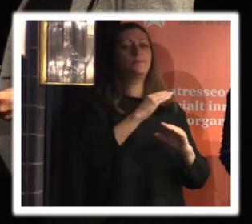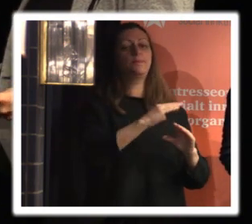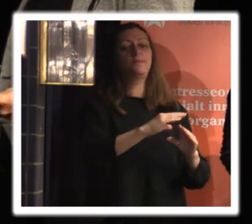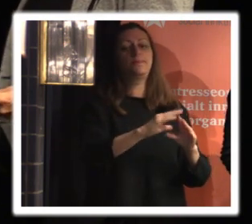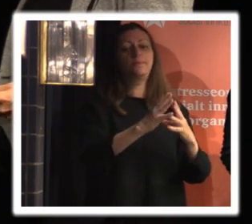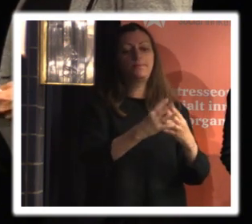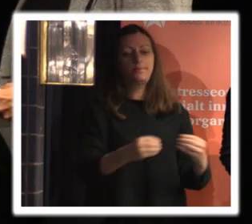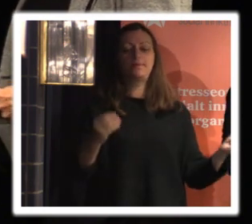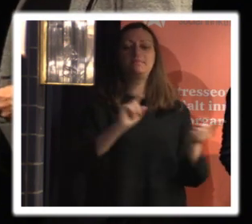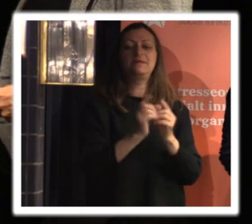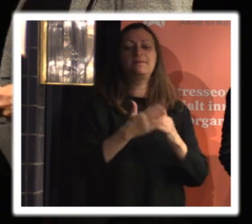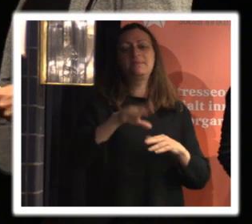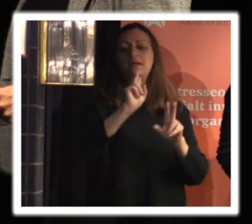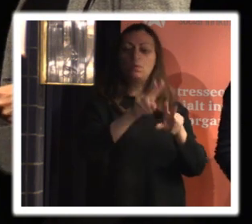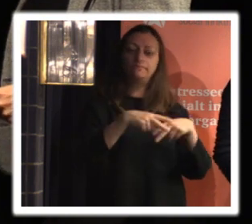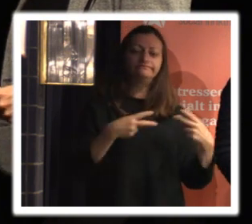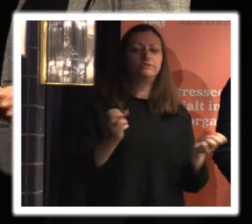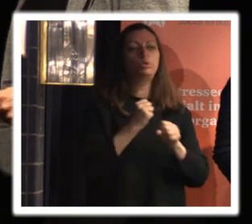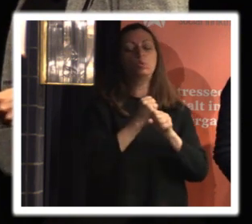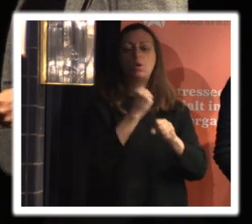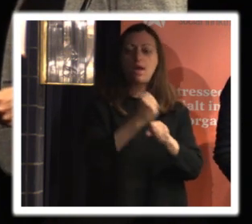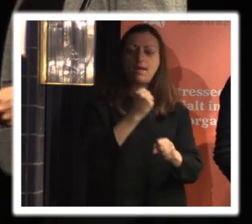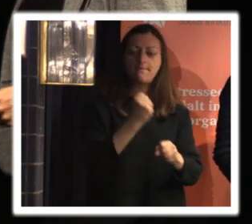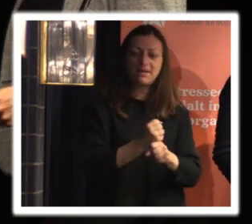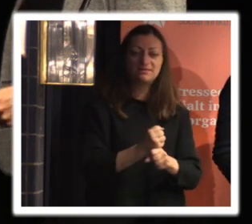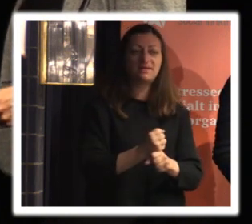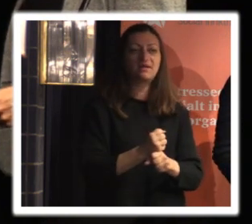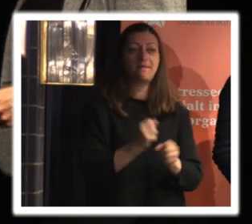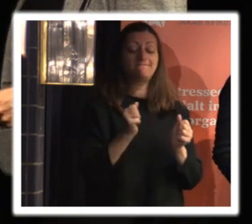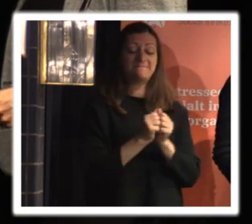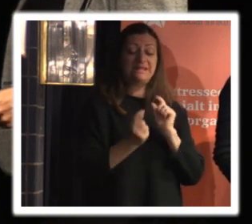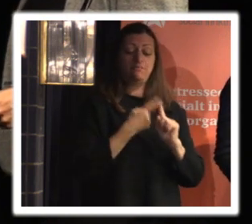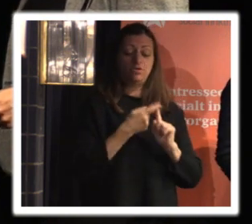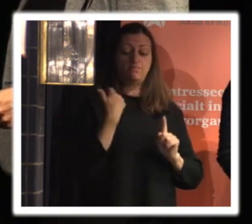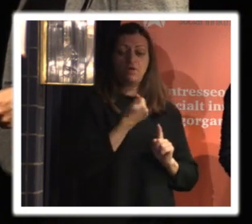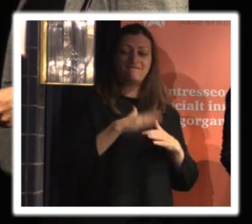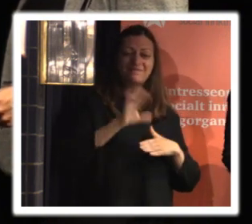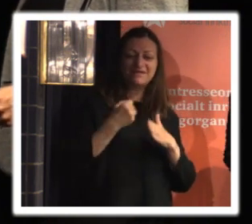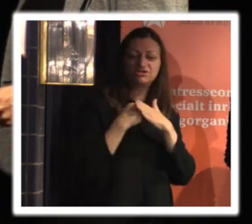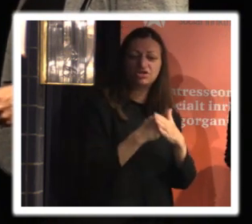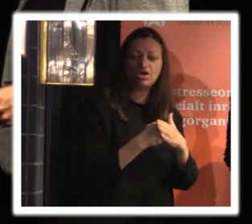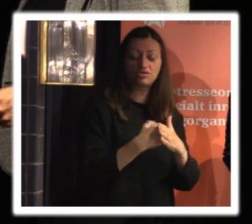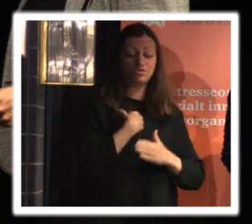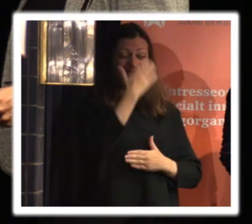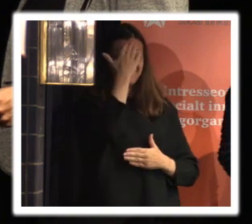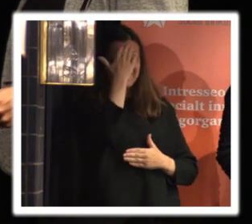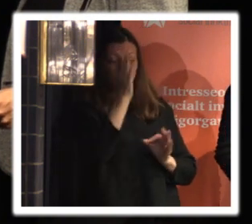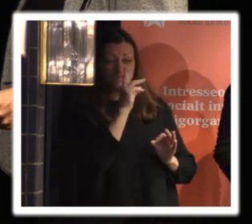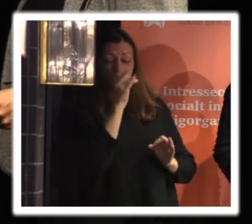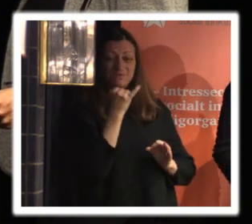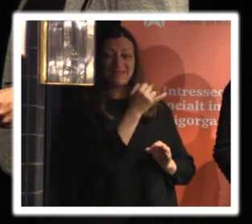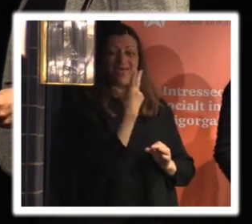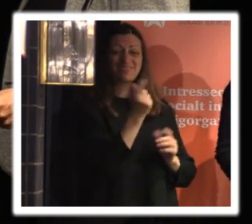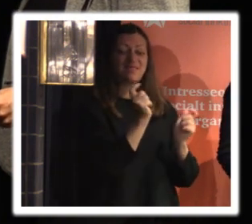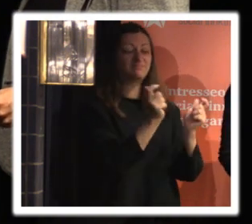så är det klart det skulle behövas mer resurser och stöd men jag vet att det är ett par andra organisationer som har lyft fram att det kanske är så